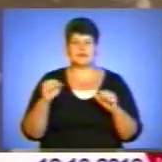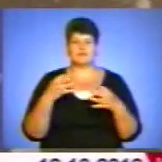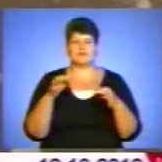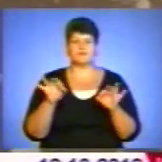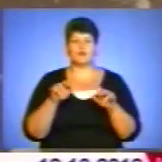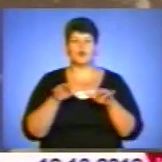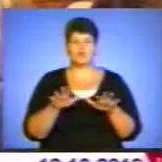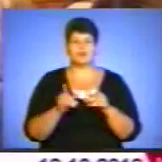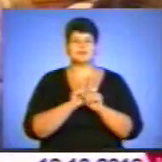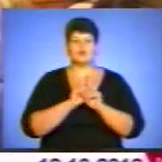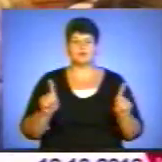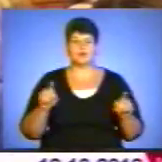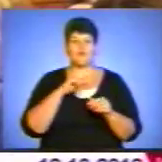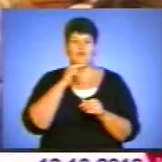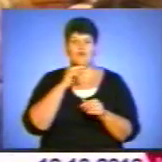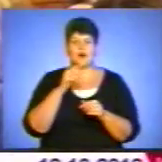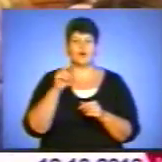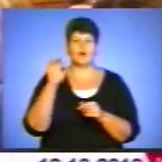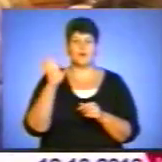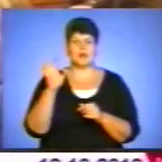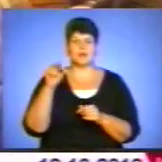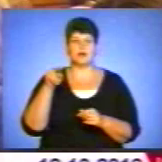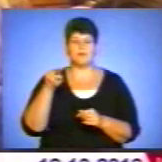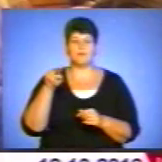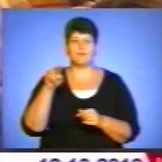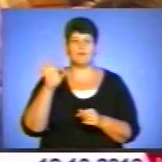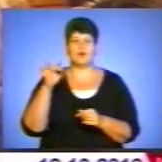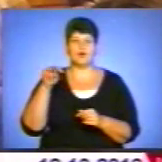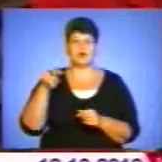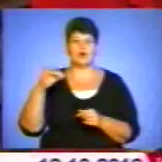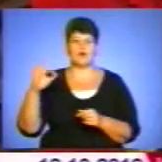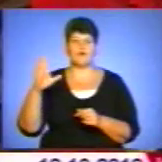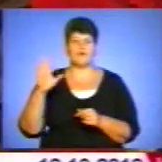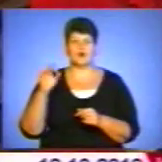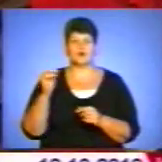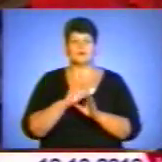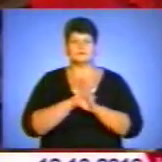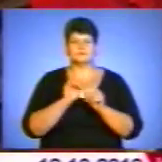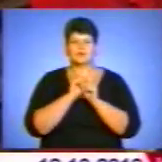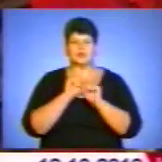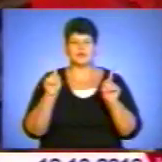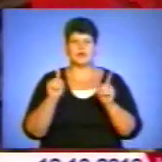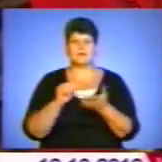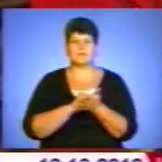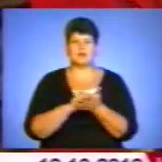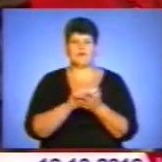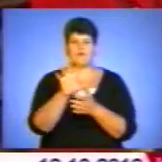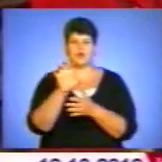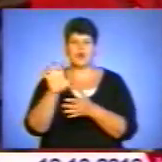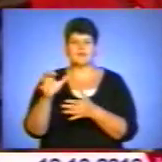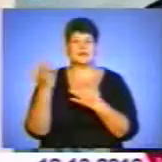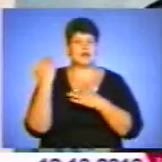особливу увагу заслуговує постать Омеляна Польового. Книжка містить оригінальні матеріали, фотографії, які раніше не